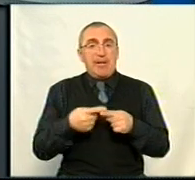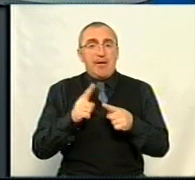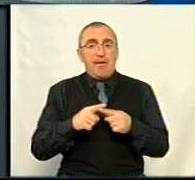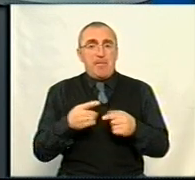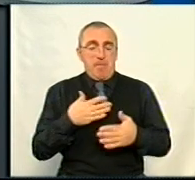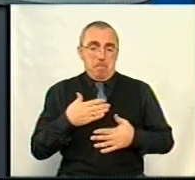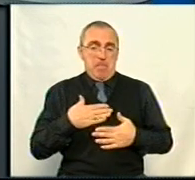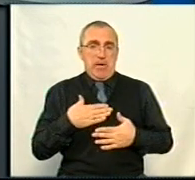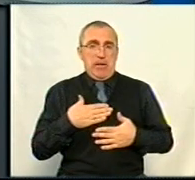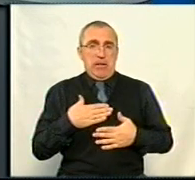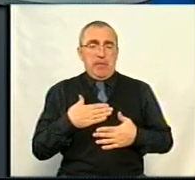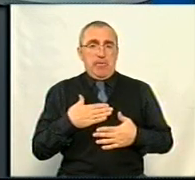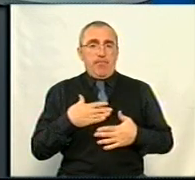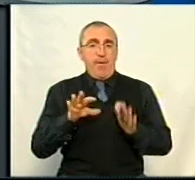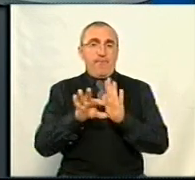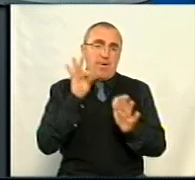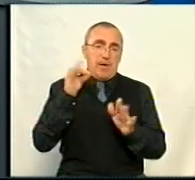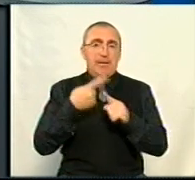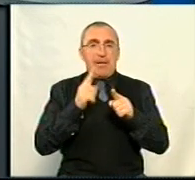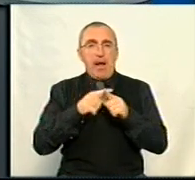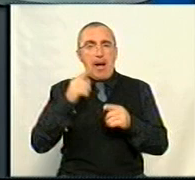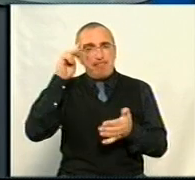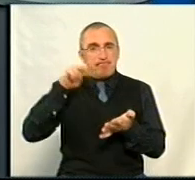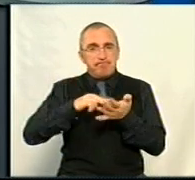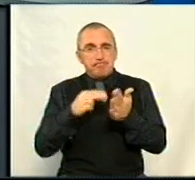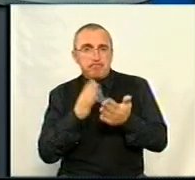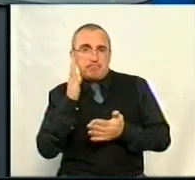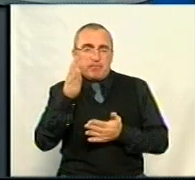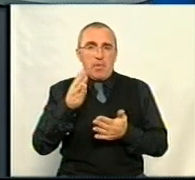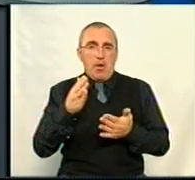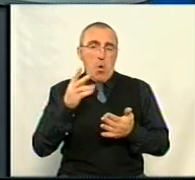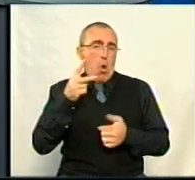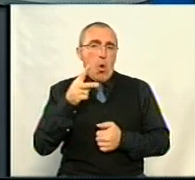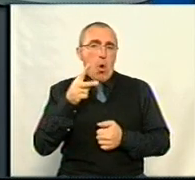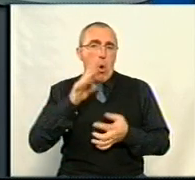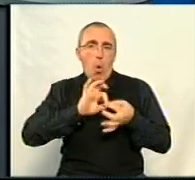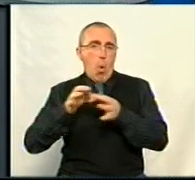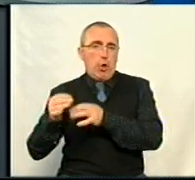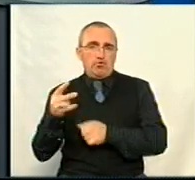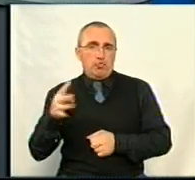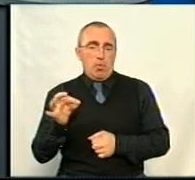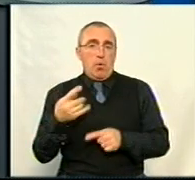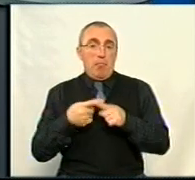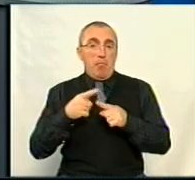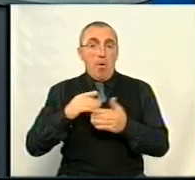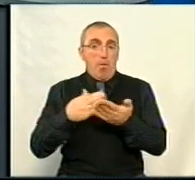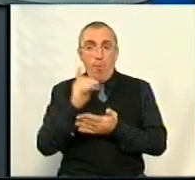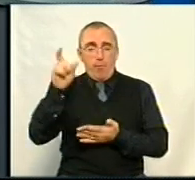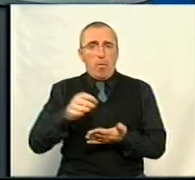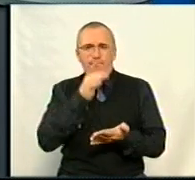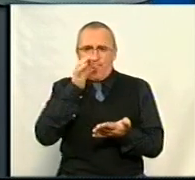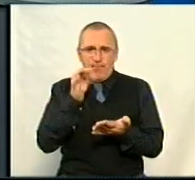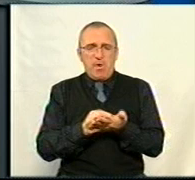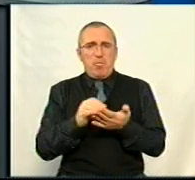власне, мій вибір або така тактика поведінки цілкомі логічною. Тому що я вважаю, що політик повинен відповідально